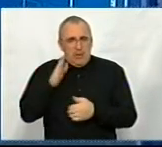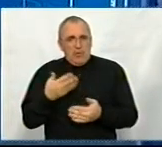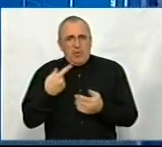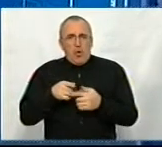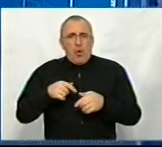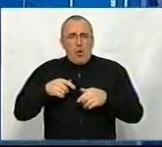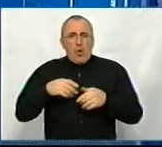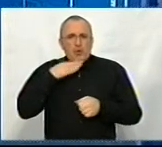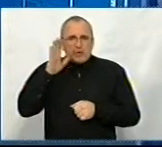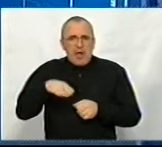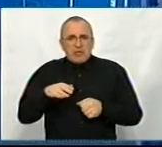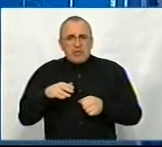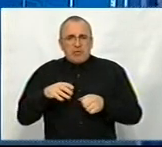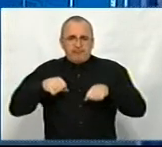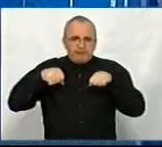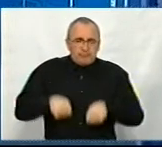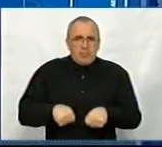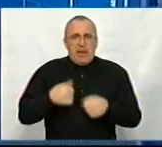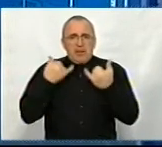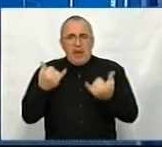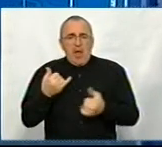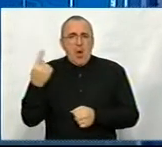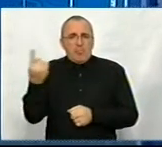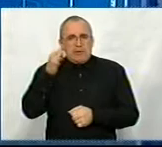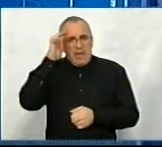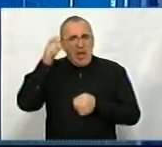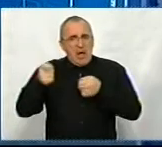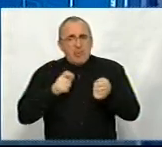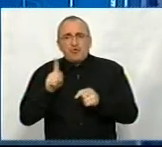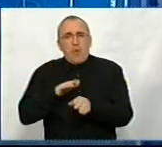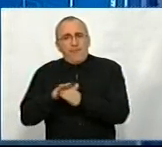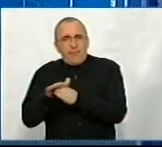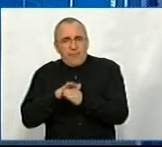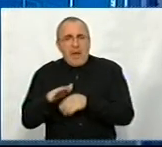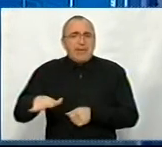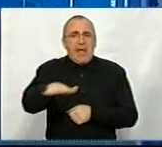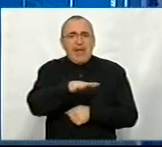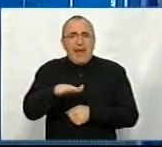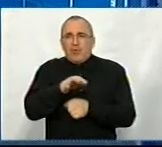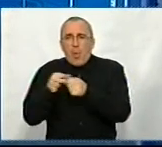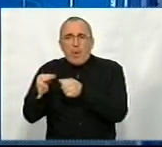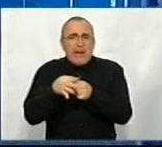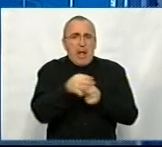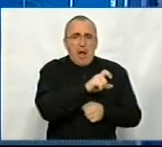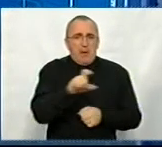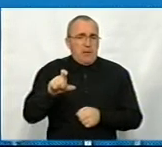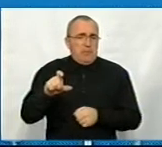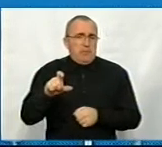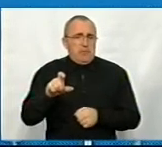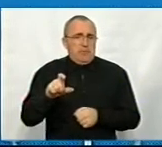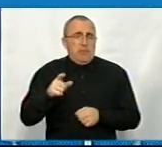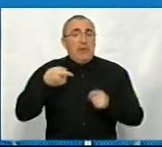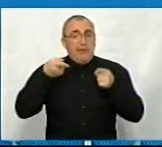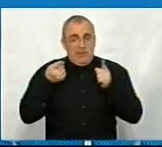важелі впливу для обласних державних адміністрацій на те, що відбувається на територіях? Ні, ну